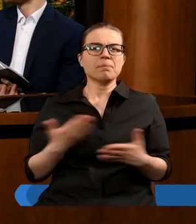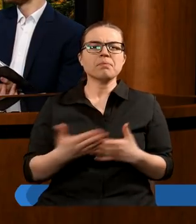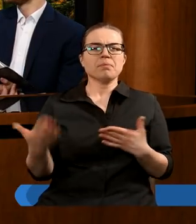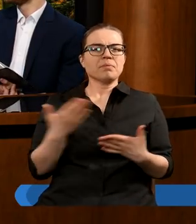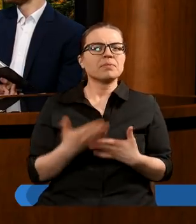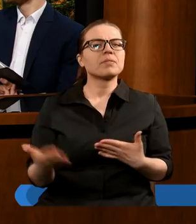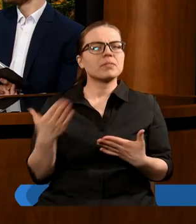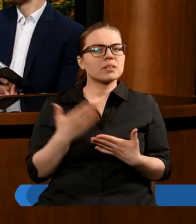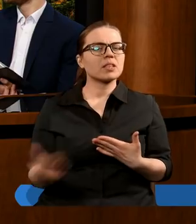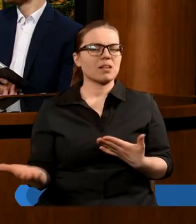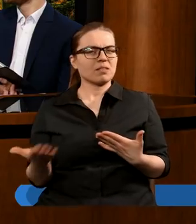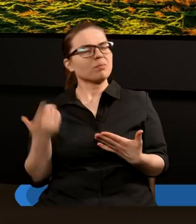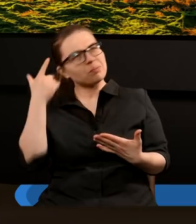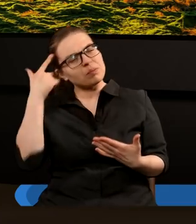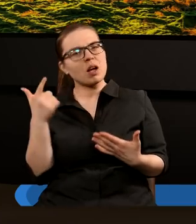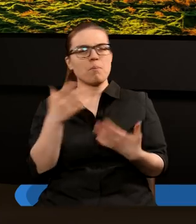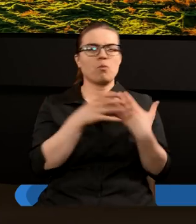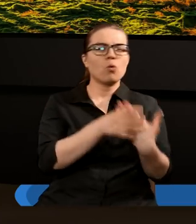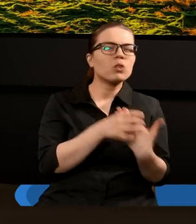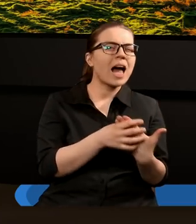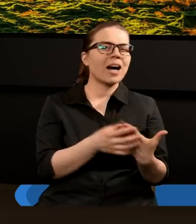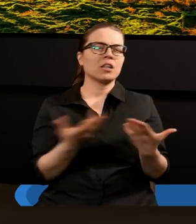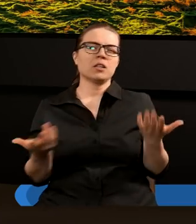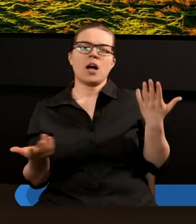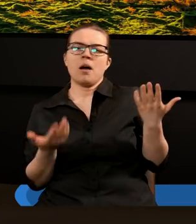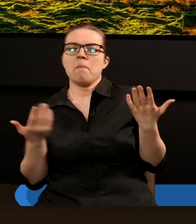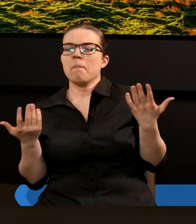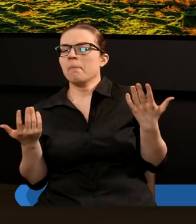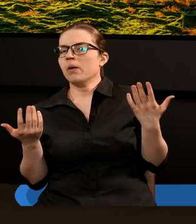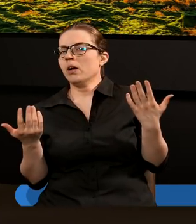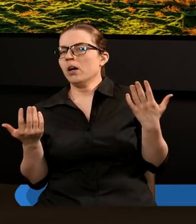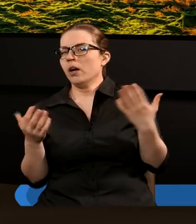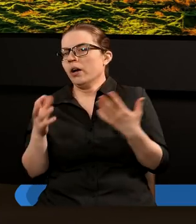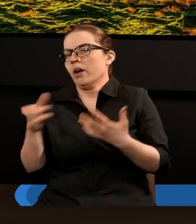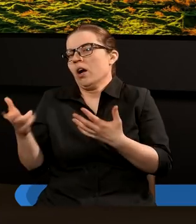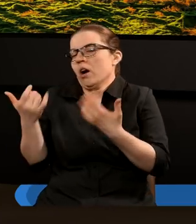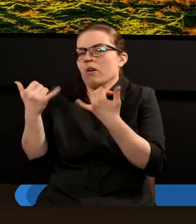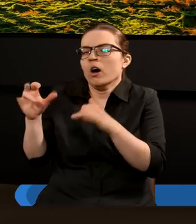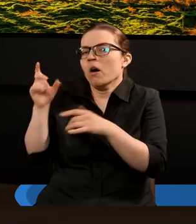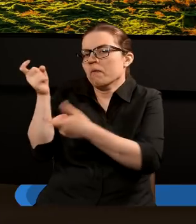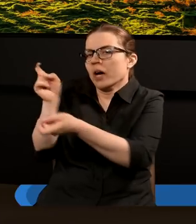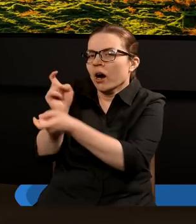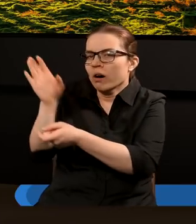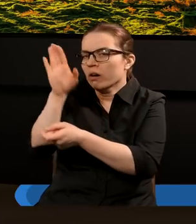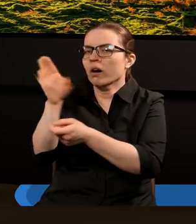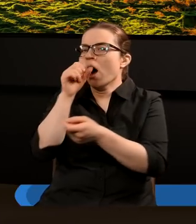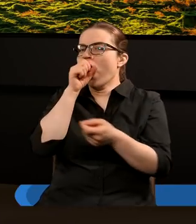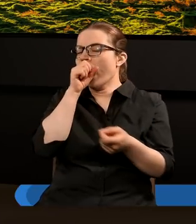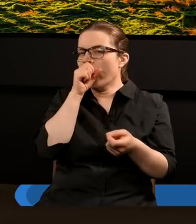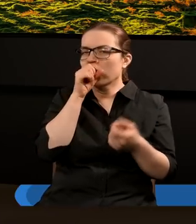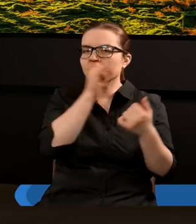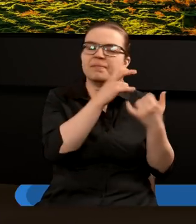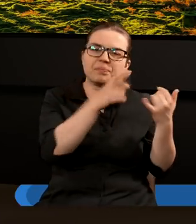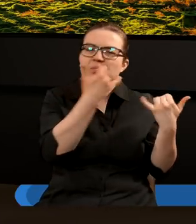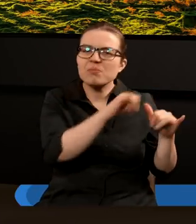rzeczy wyniosłe, bluźniercze, że bluźniła przeciwko Bogu, przeciwko imieniu Jego i